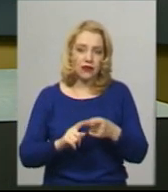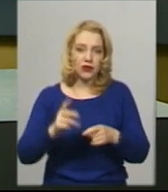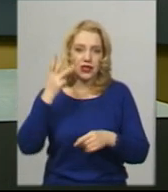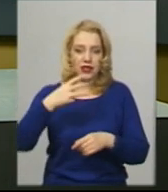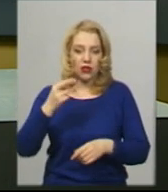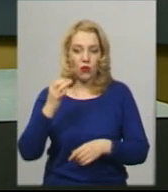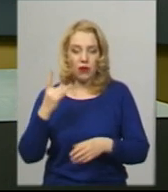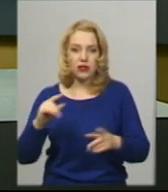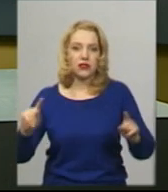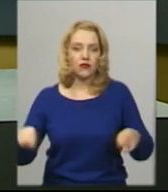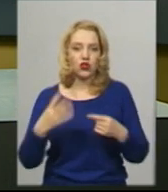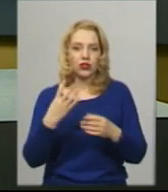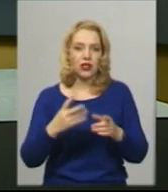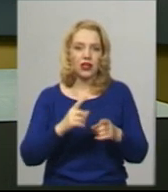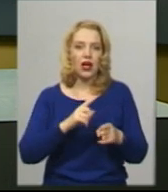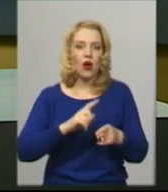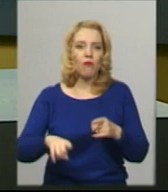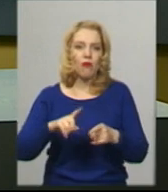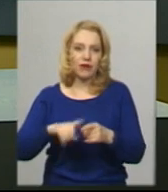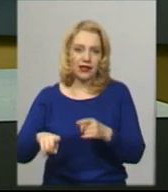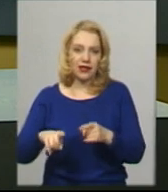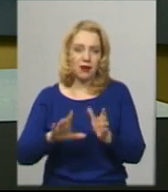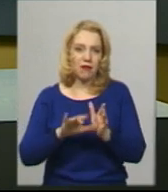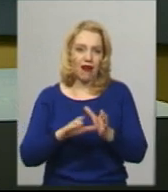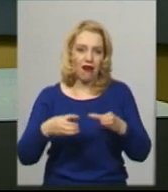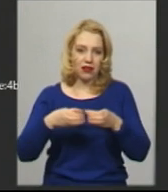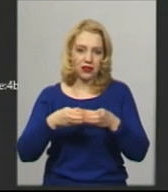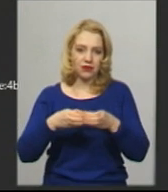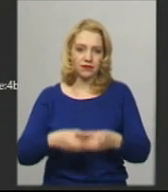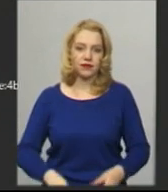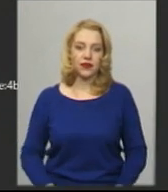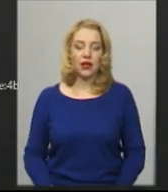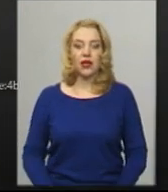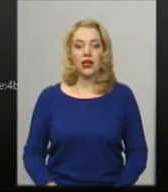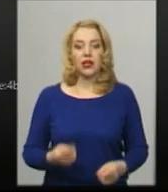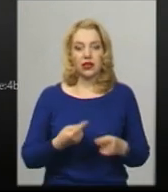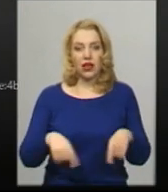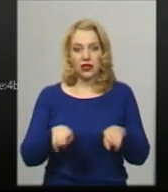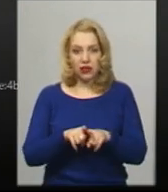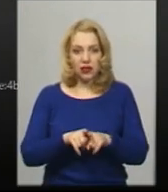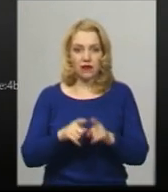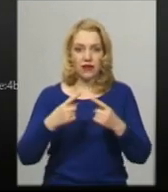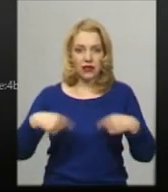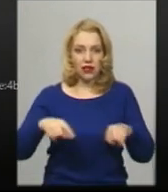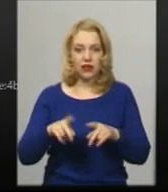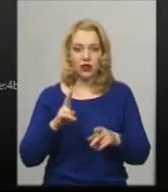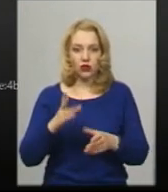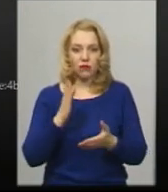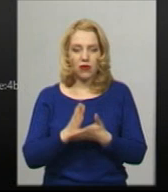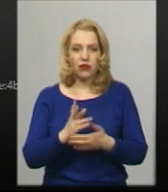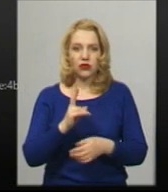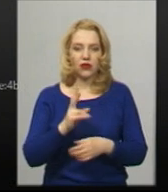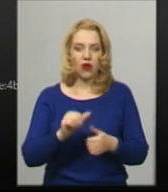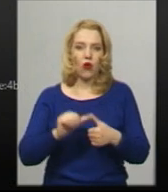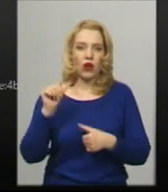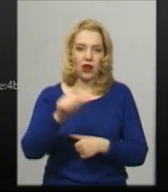створили чотири мобільні бригади, додає Олександр Семчишин. Це ті відділення, які мають окремі входи, які